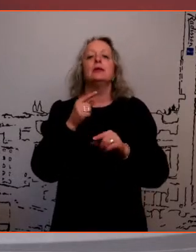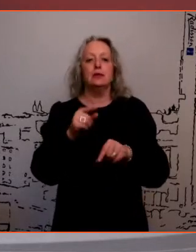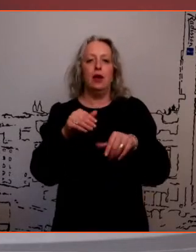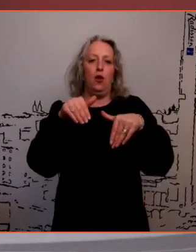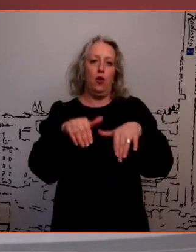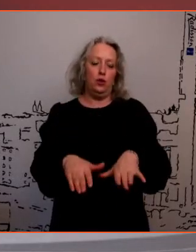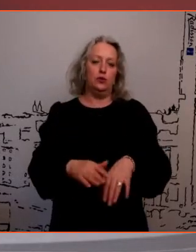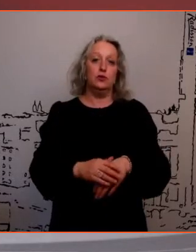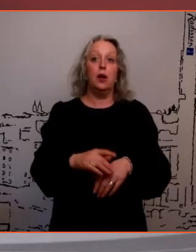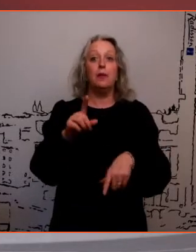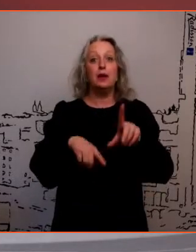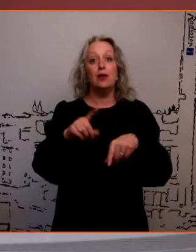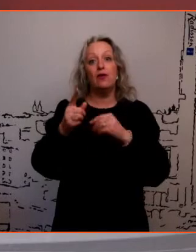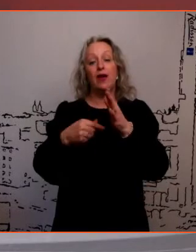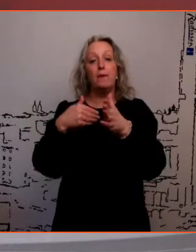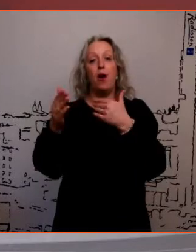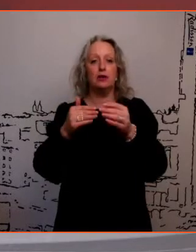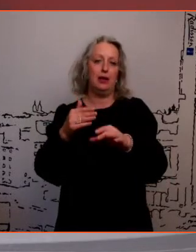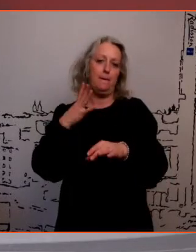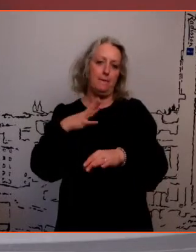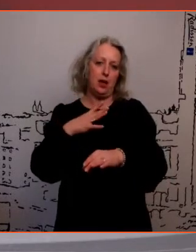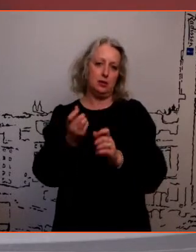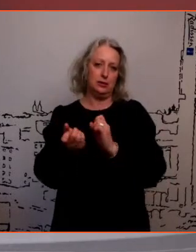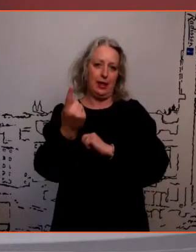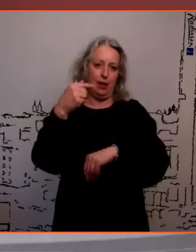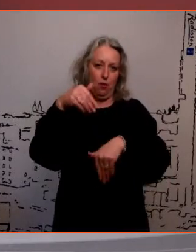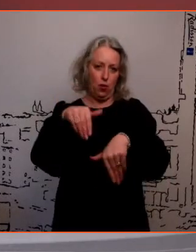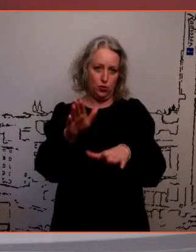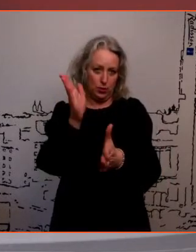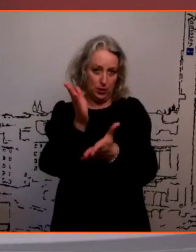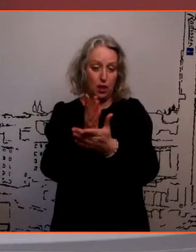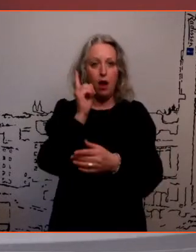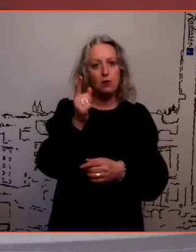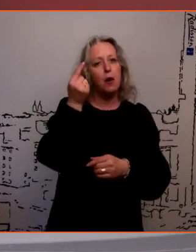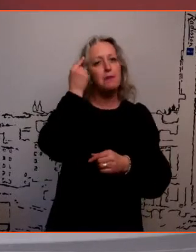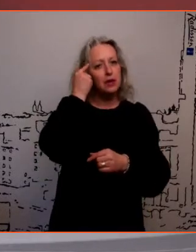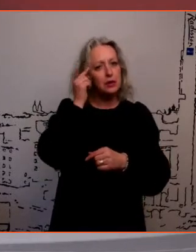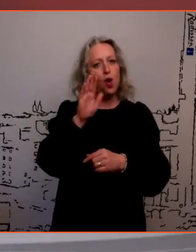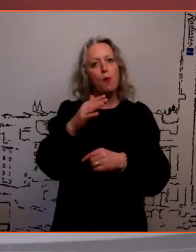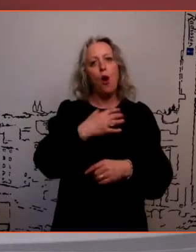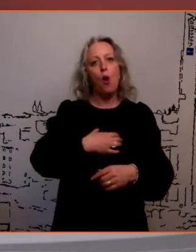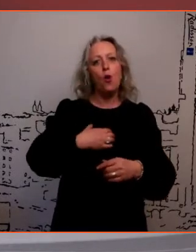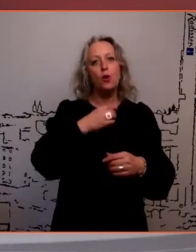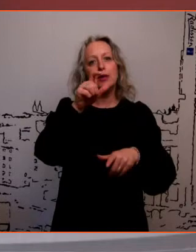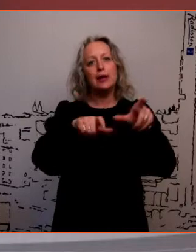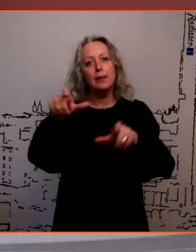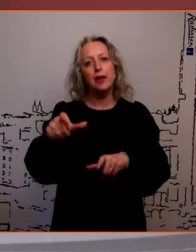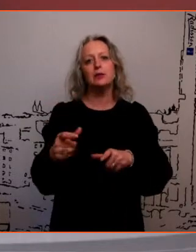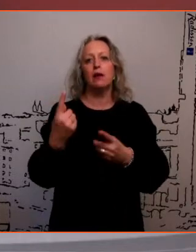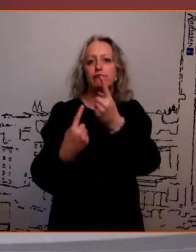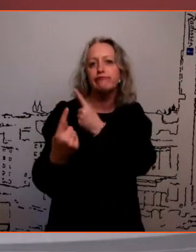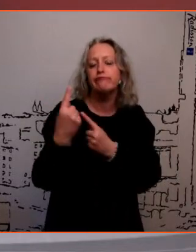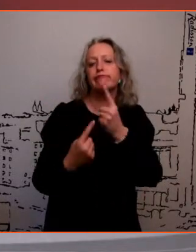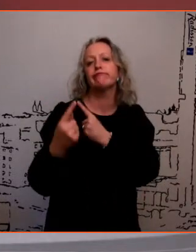tuleb alles peale praktikat ka. Aga mõistlik on rääkida läbi inimestega, kes on sinu jaoks olulised. Selline